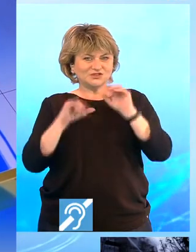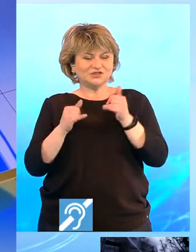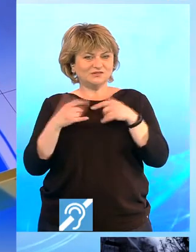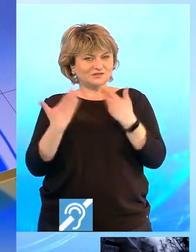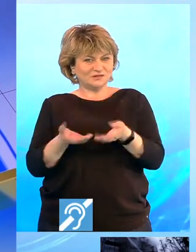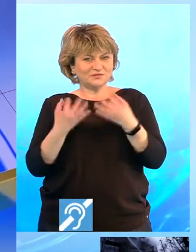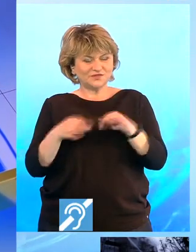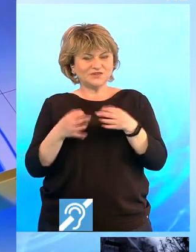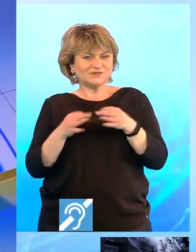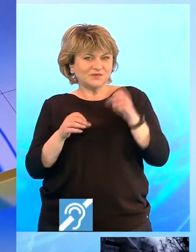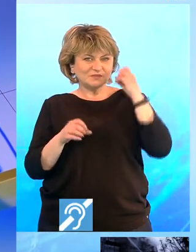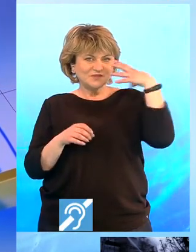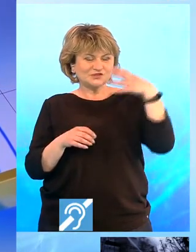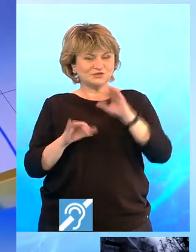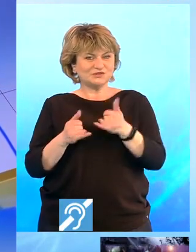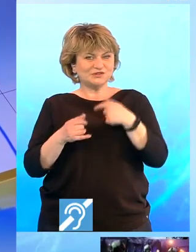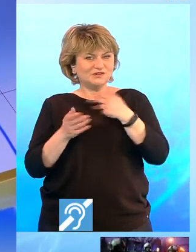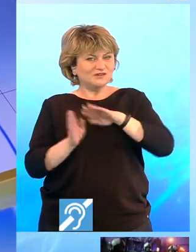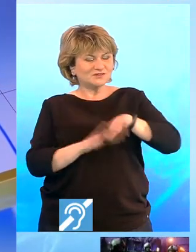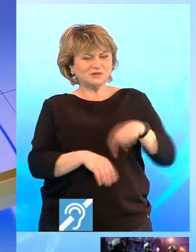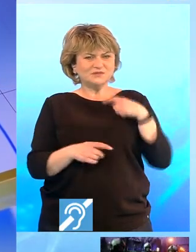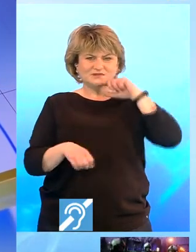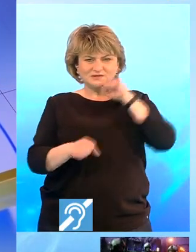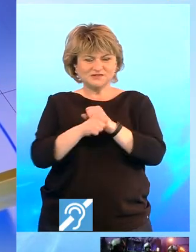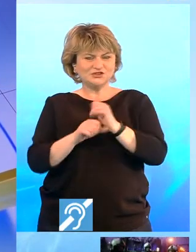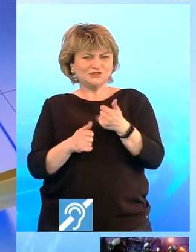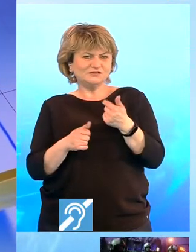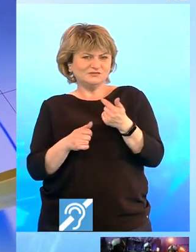dăm voie să fim isteți, adică lăsăm deoparte încăpățânarea și prejudecățile. Numai bine, ne vedem și mai mult!